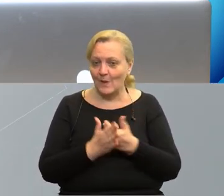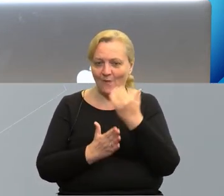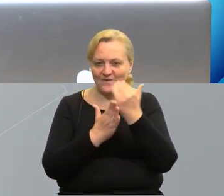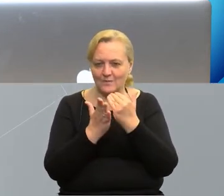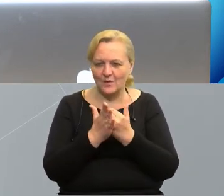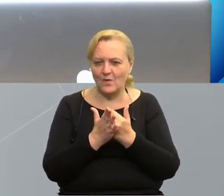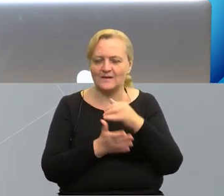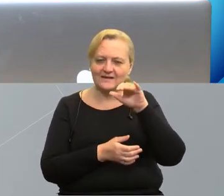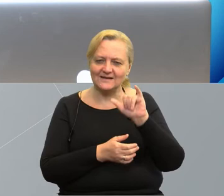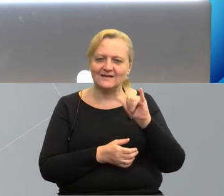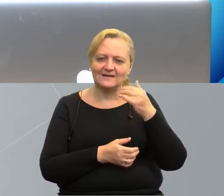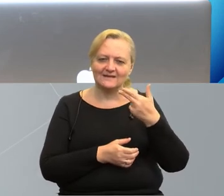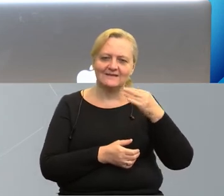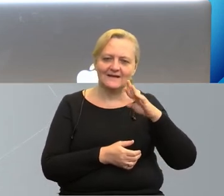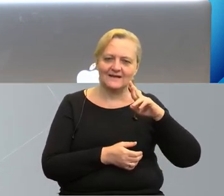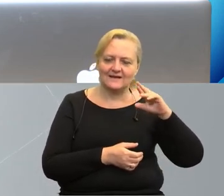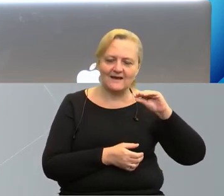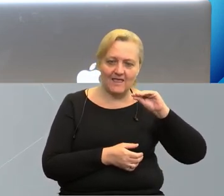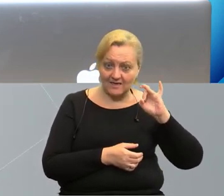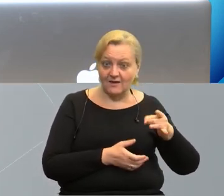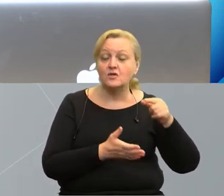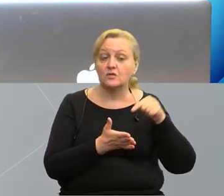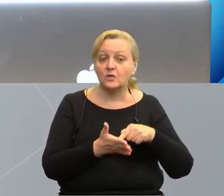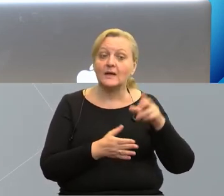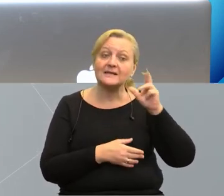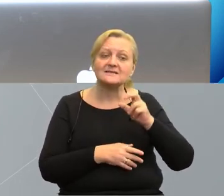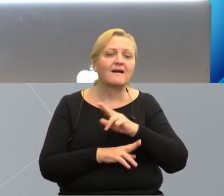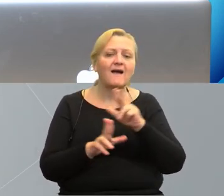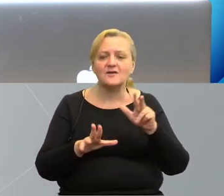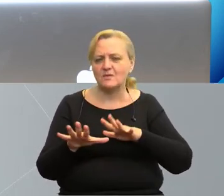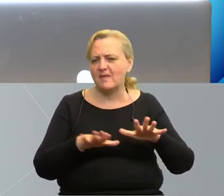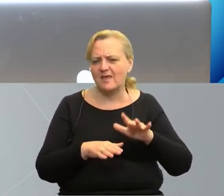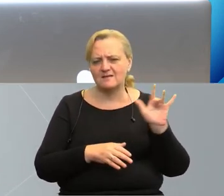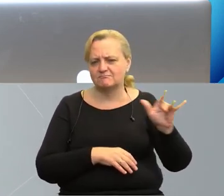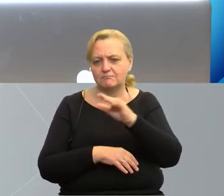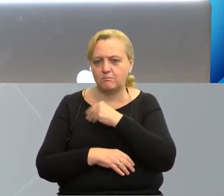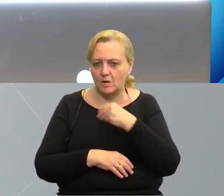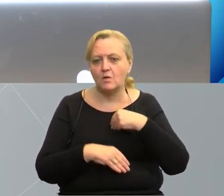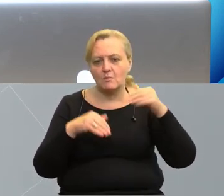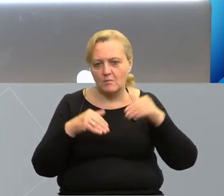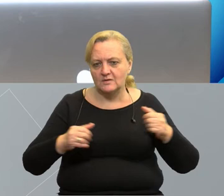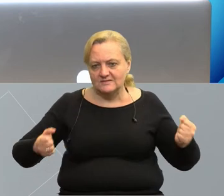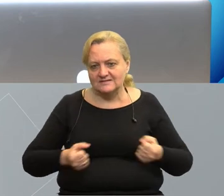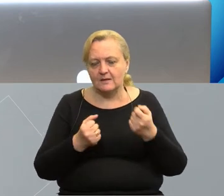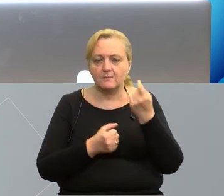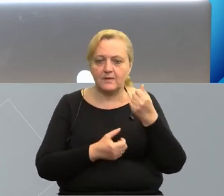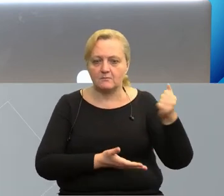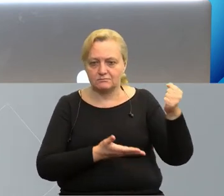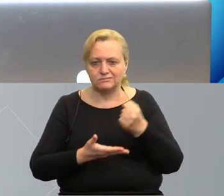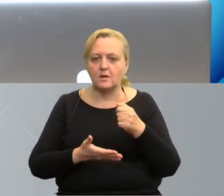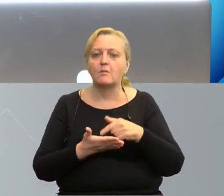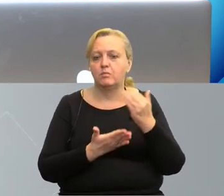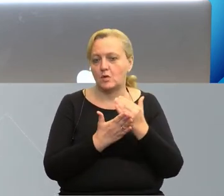programach Interreg instytucja de facto z każdego miejsca w Polsce będzie mogła starać się o środki danego